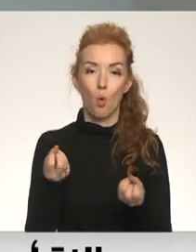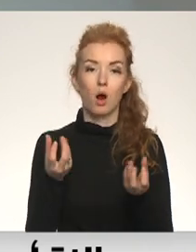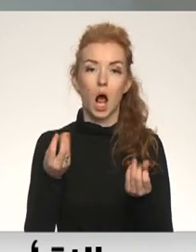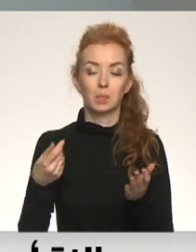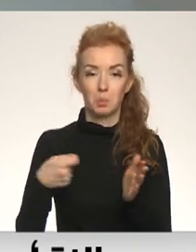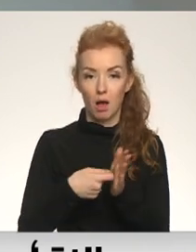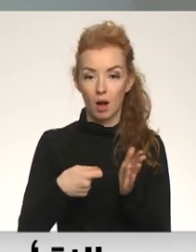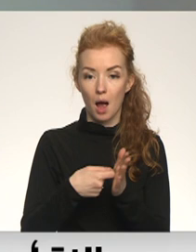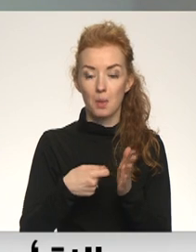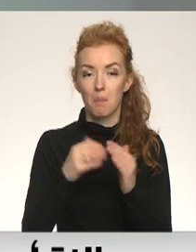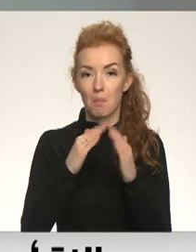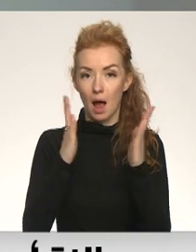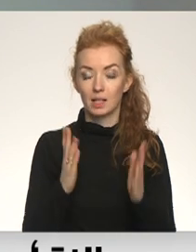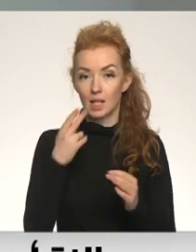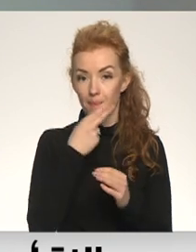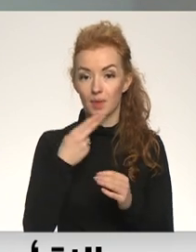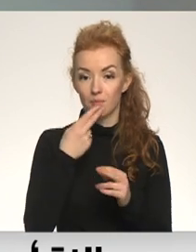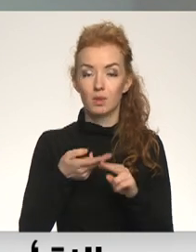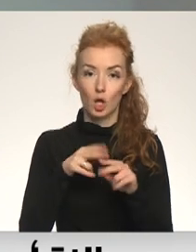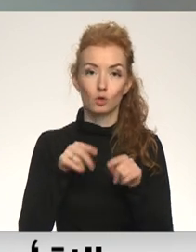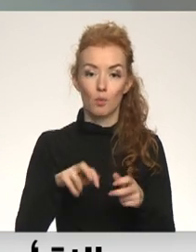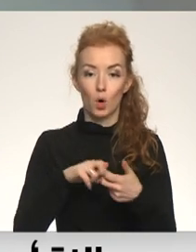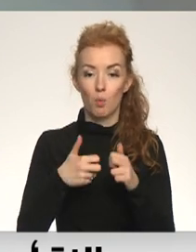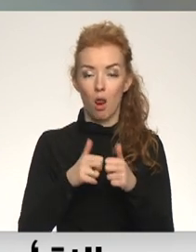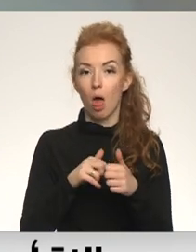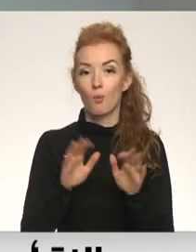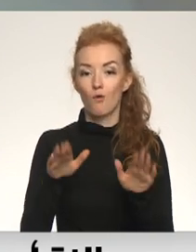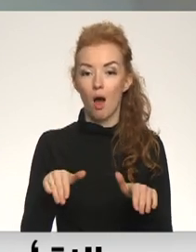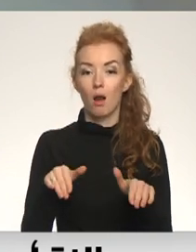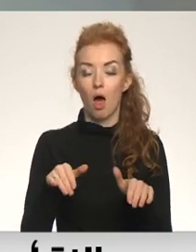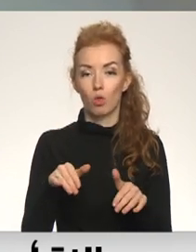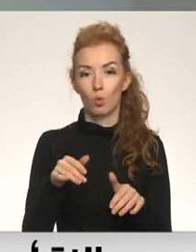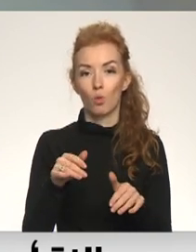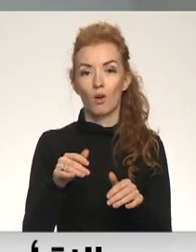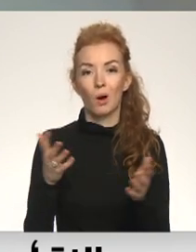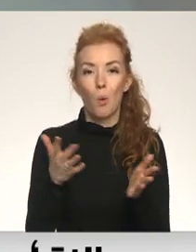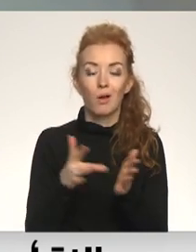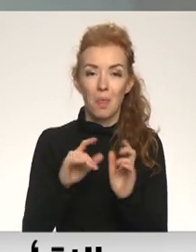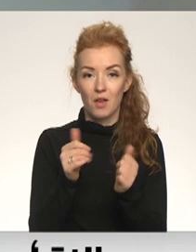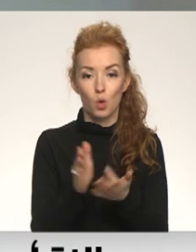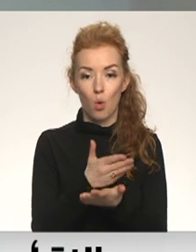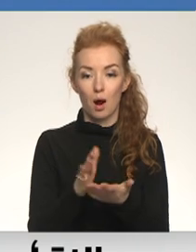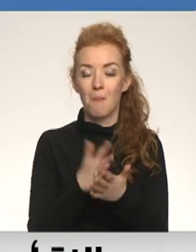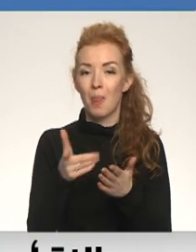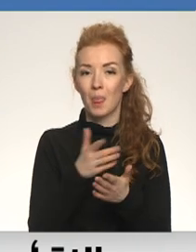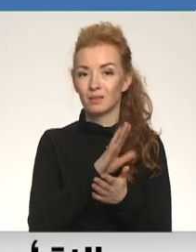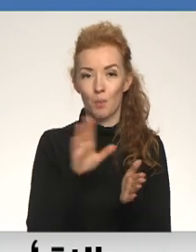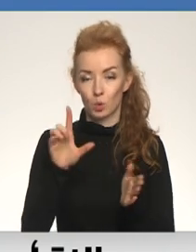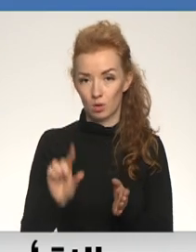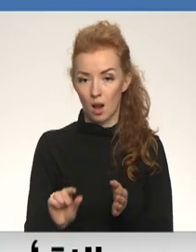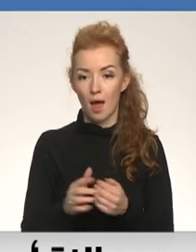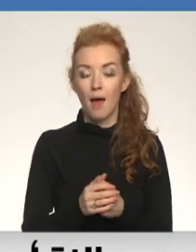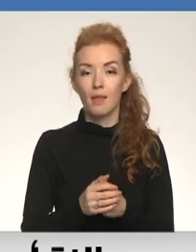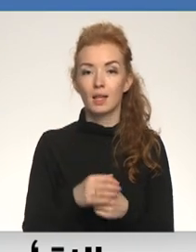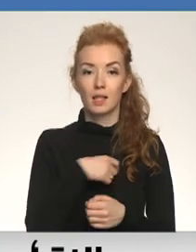piegādātājas maisēniecībām, un tad šo problēmu mēs varētu jau varētu atrasināt vienkārši, bet noteikti nelēti. Komisijas